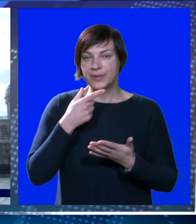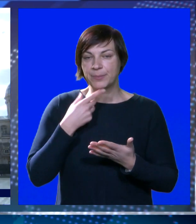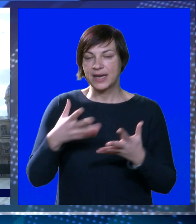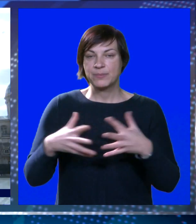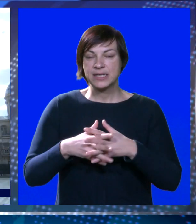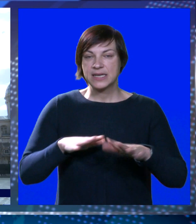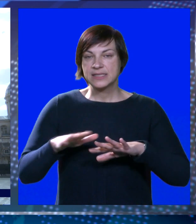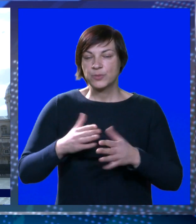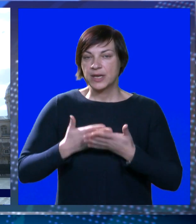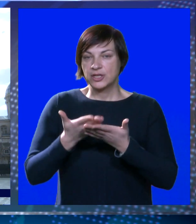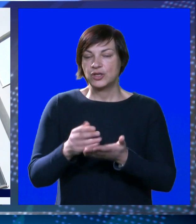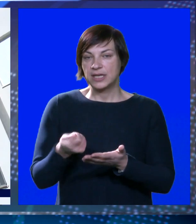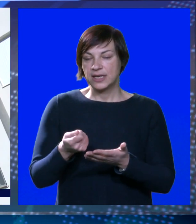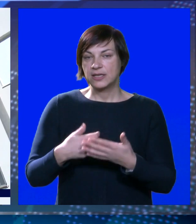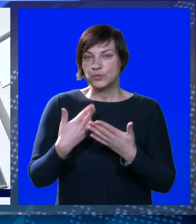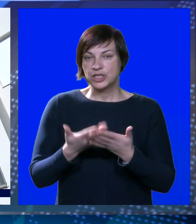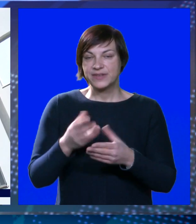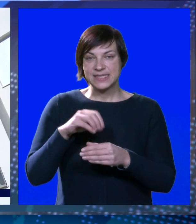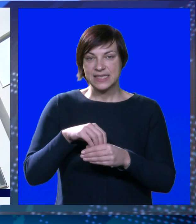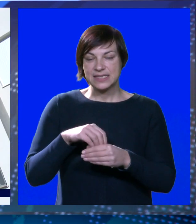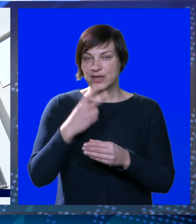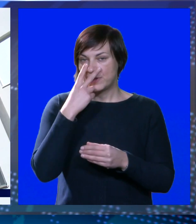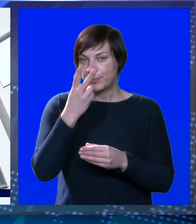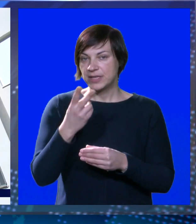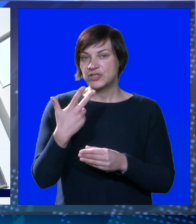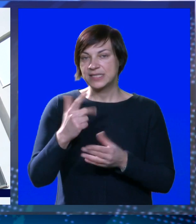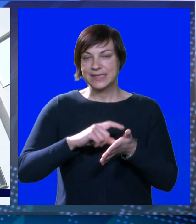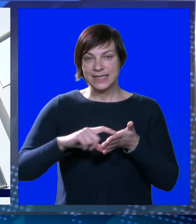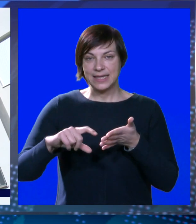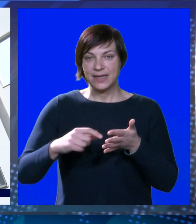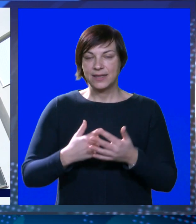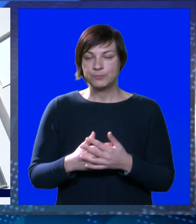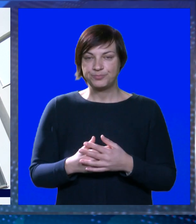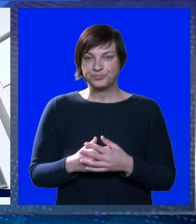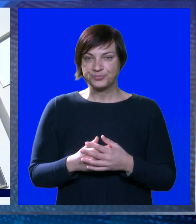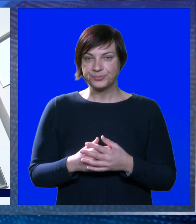najavama iz Gradske uprave dodjela ključeva za dodjeljene stanove predviđena je za tri tjedna.